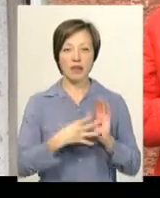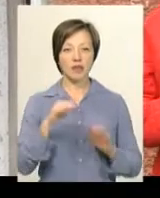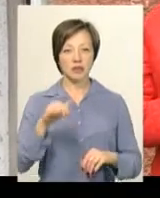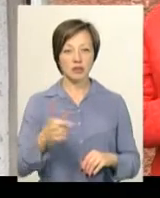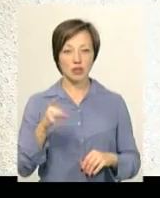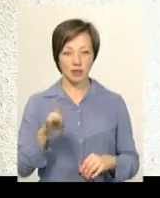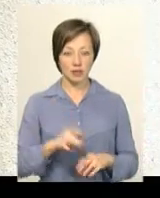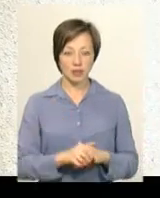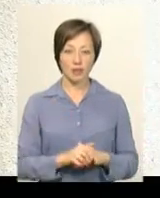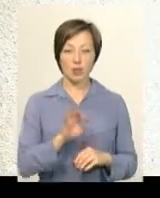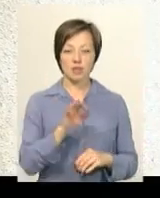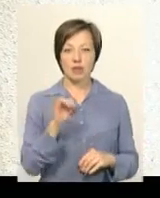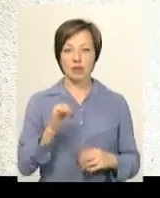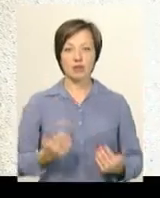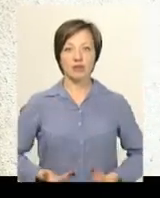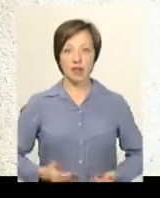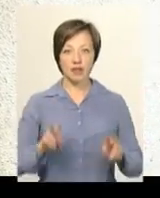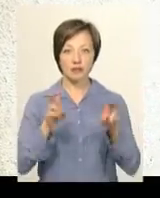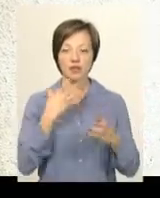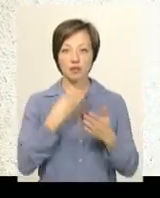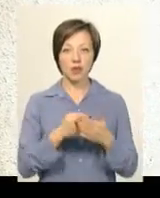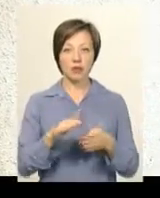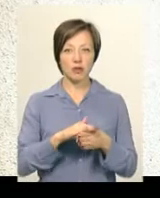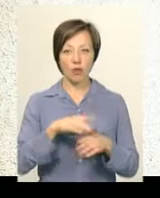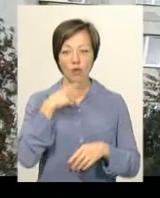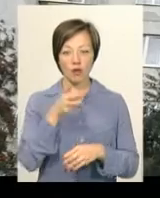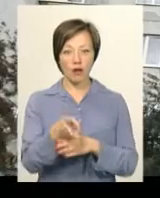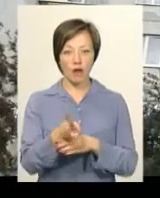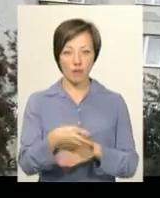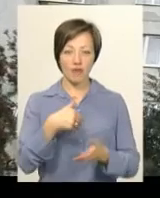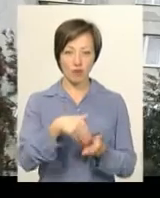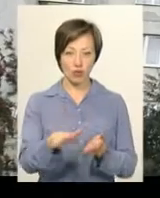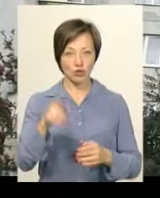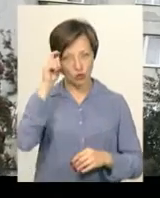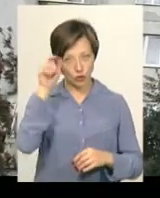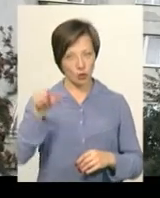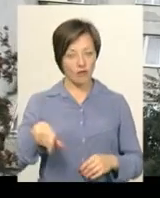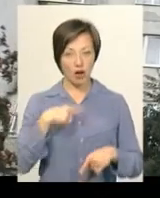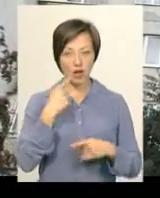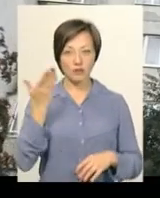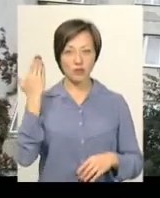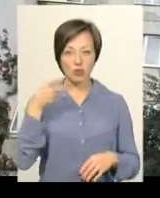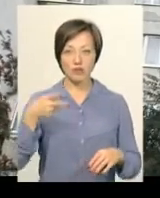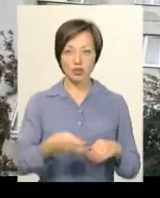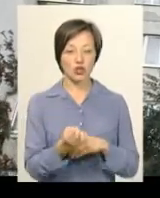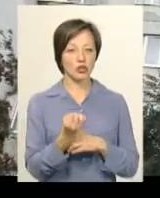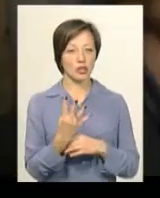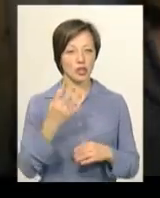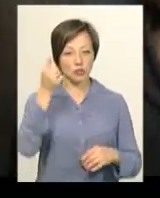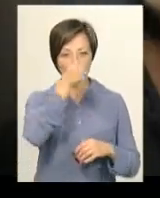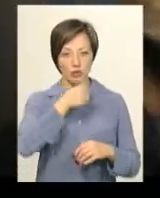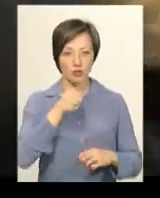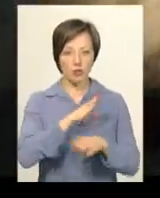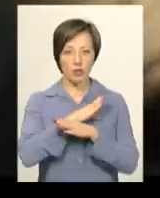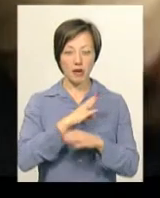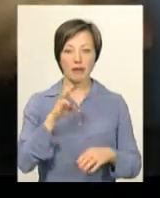гривень. Олександр Іванович, який тут живе, назвати своє прізвище та говорити на камеру відмовився. Чоловік каже, відтоді, як у 2014 році